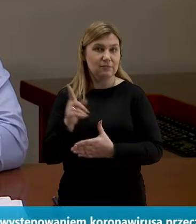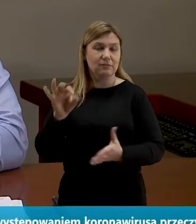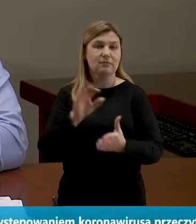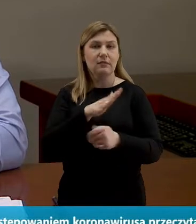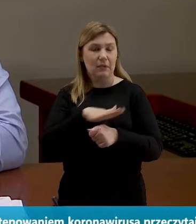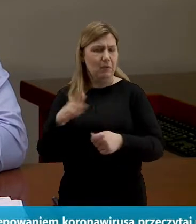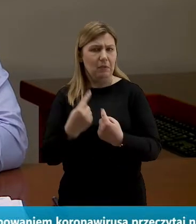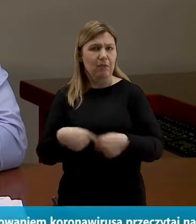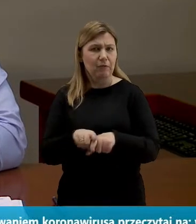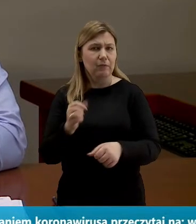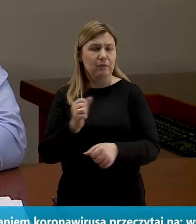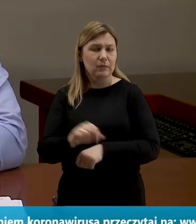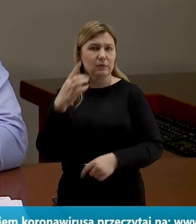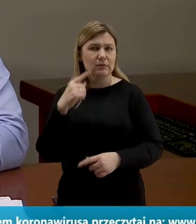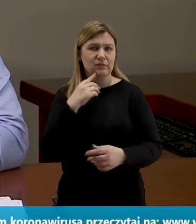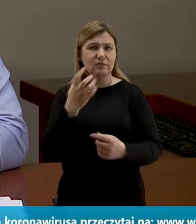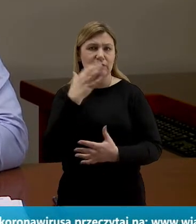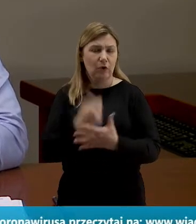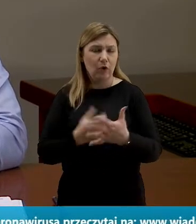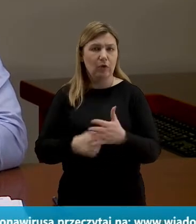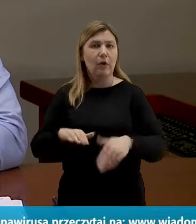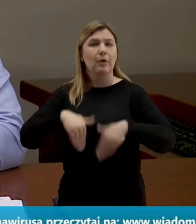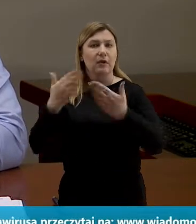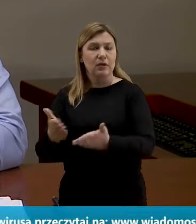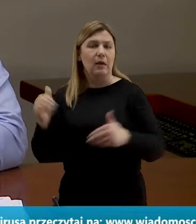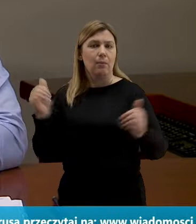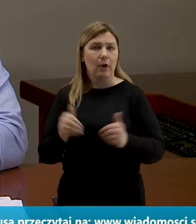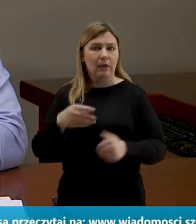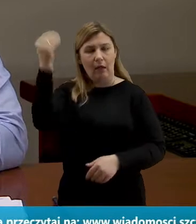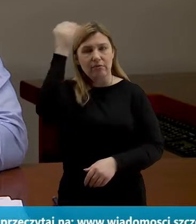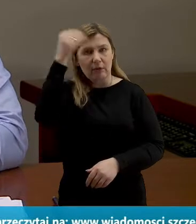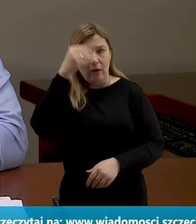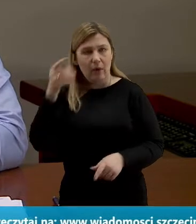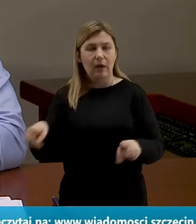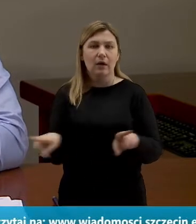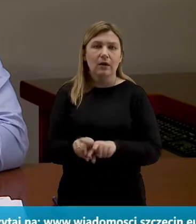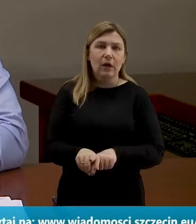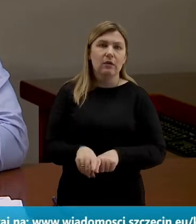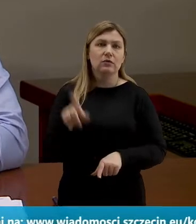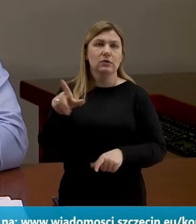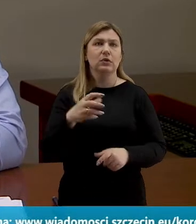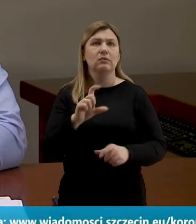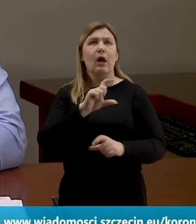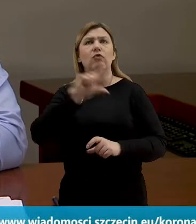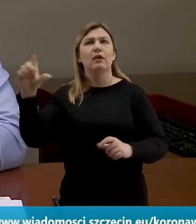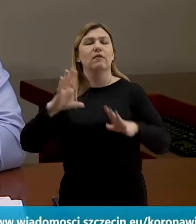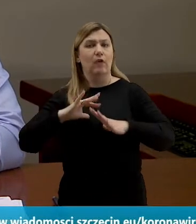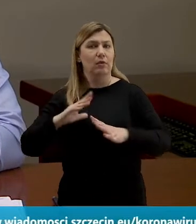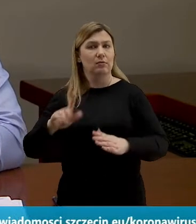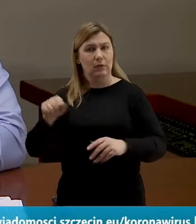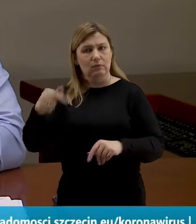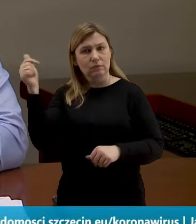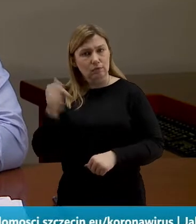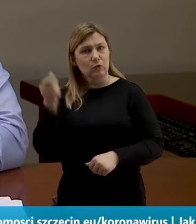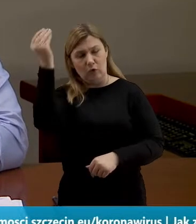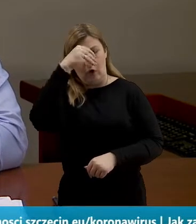najpełniej korzystać, żebyśmy z jednej strony dali też szansę na naukę, ale też zagospodarowali ten wolny czas, który